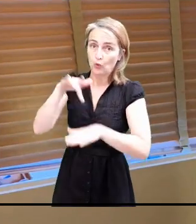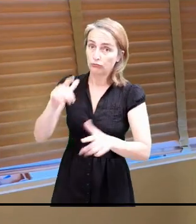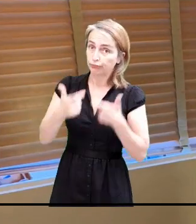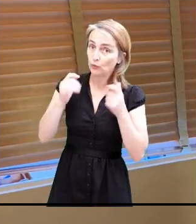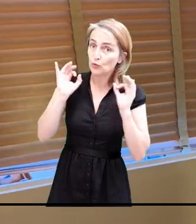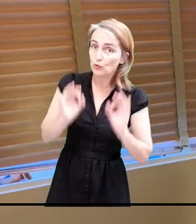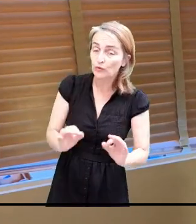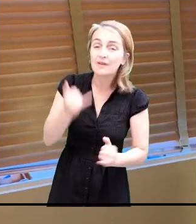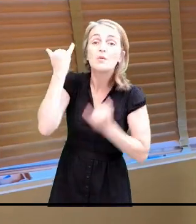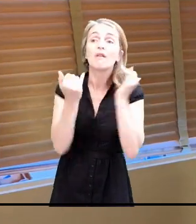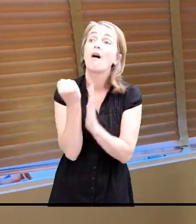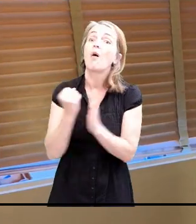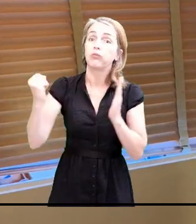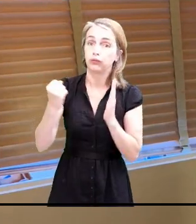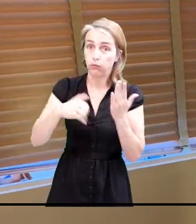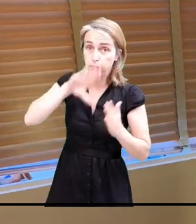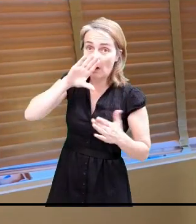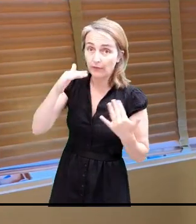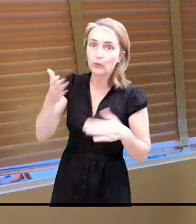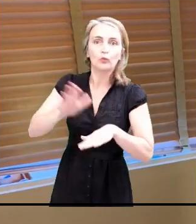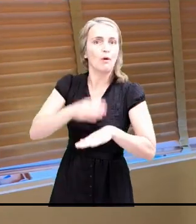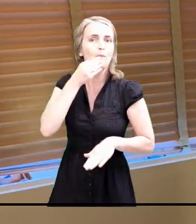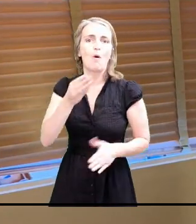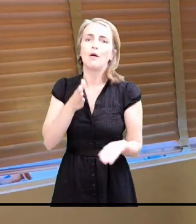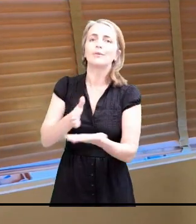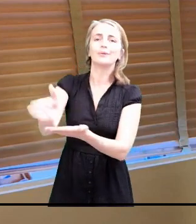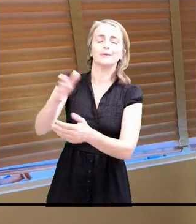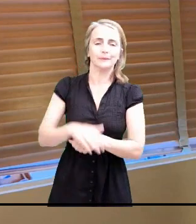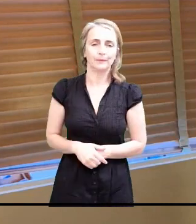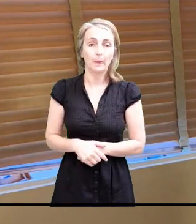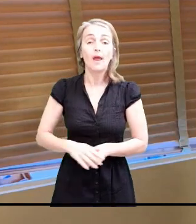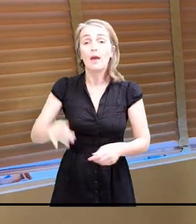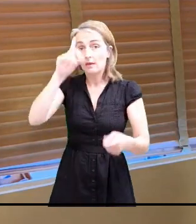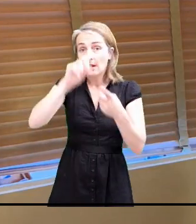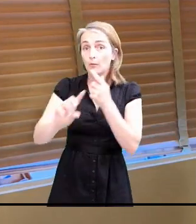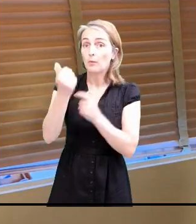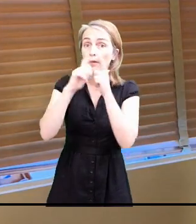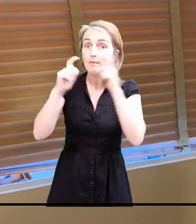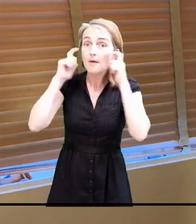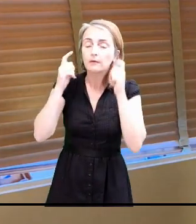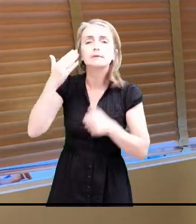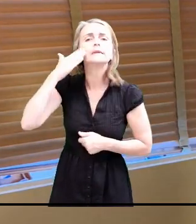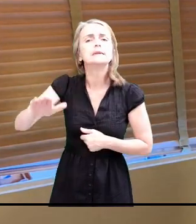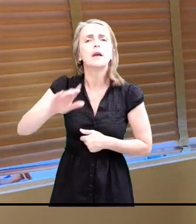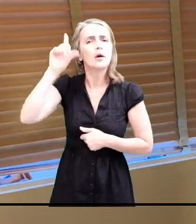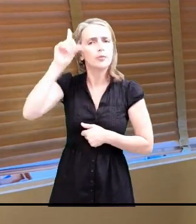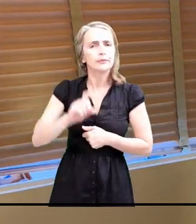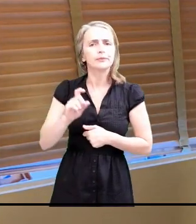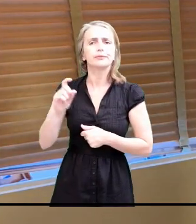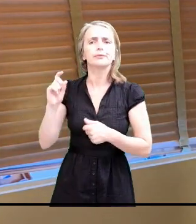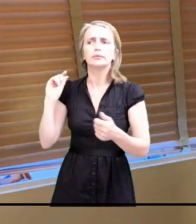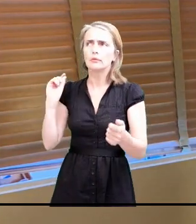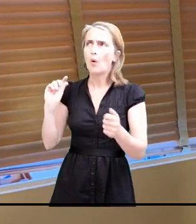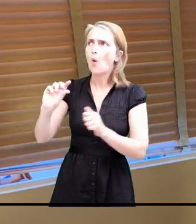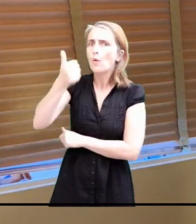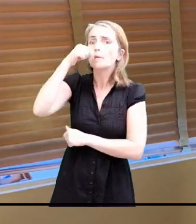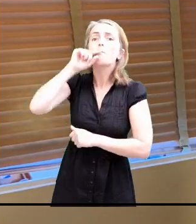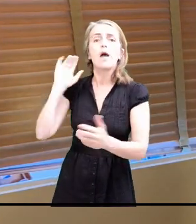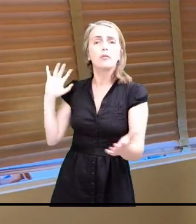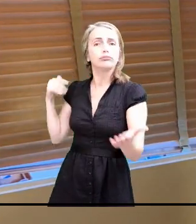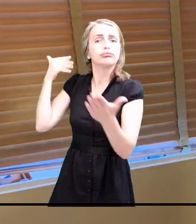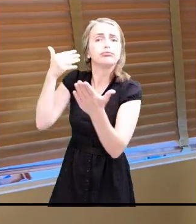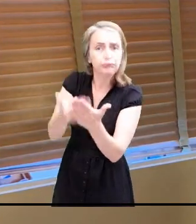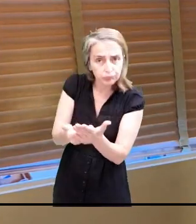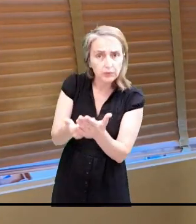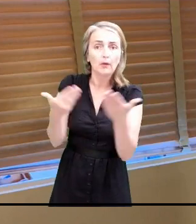ce qu'on aurait pu craindre si on n'avait pas été responsable. Alors on va démarrer par les masques. Depuis le début qu'on a fait la distribution des masques, je vous le rappelle, on a démarré le